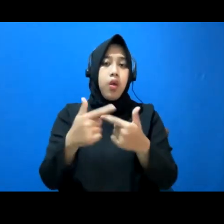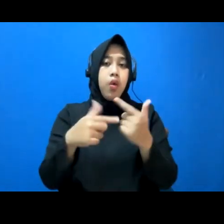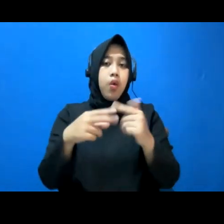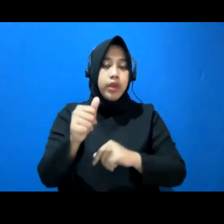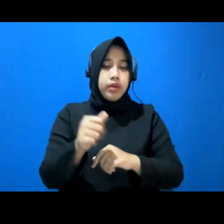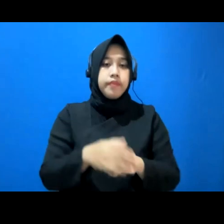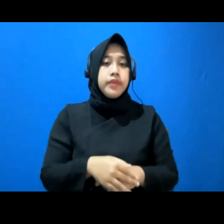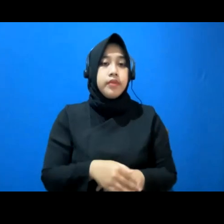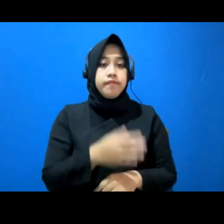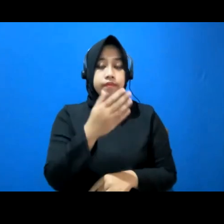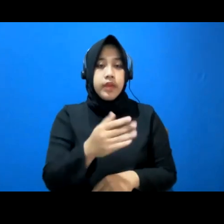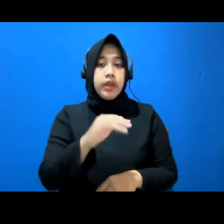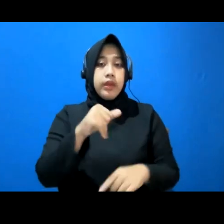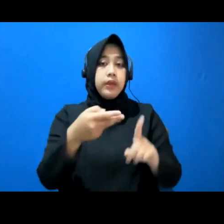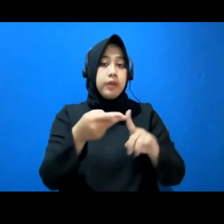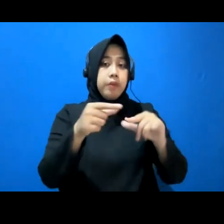soal